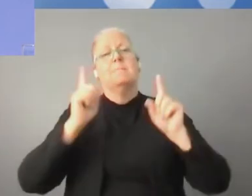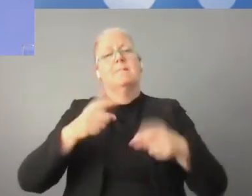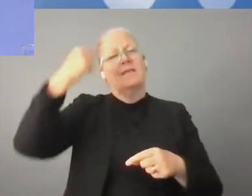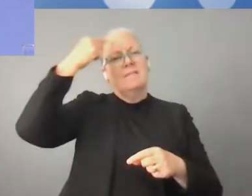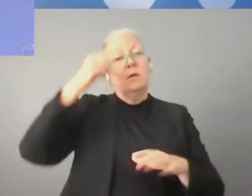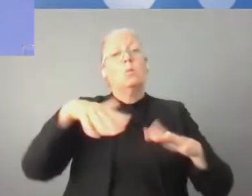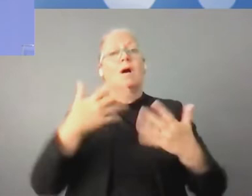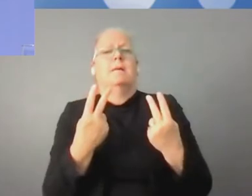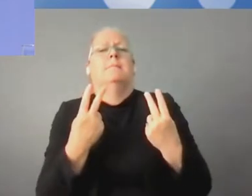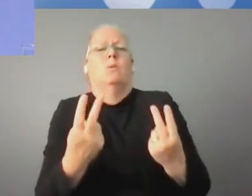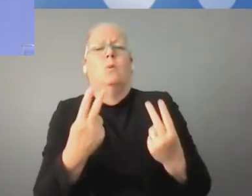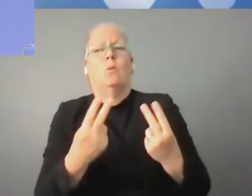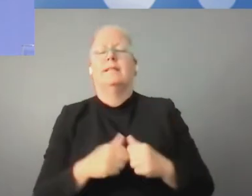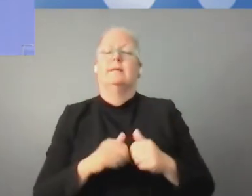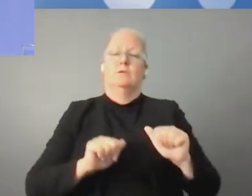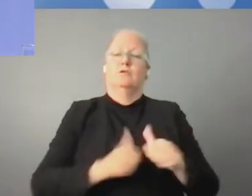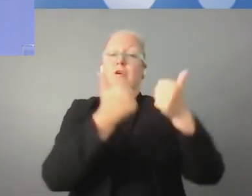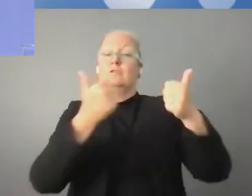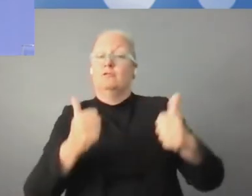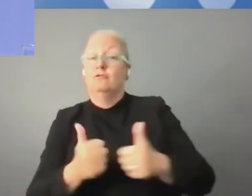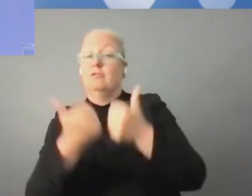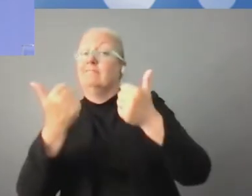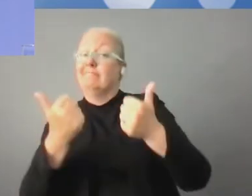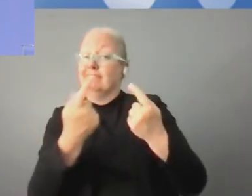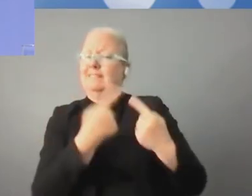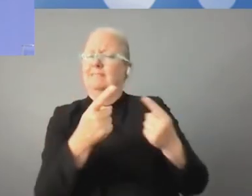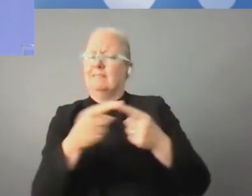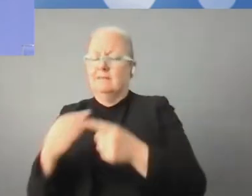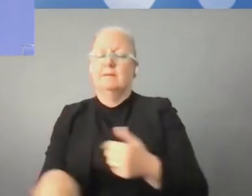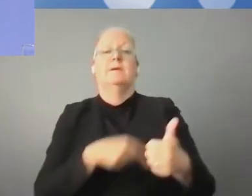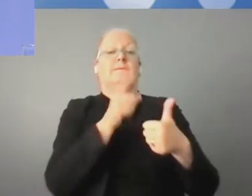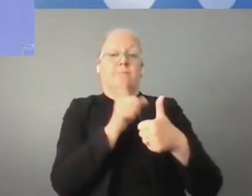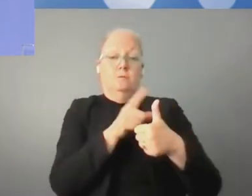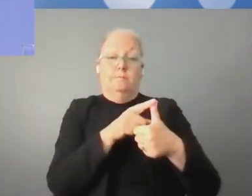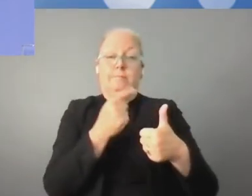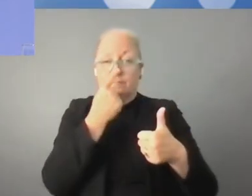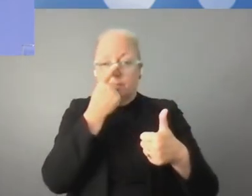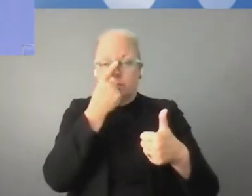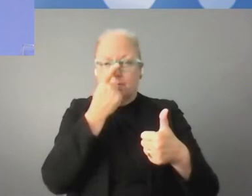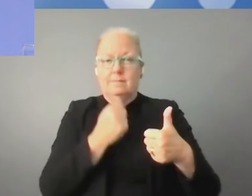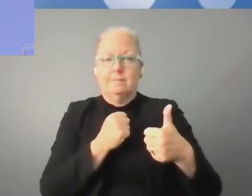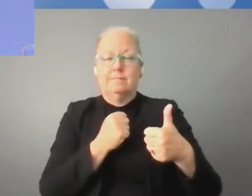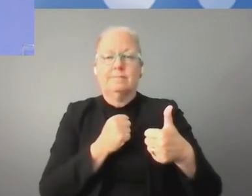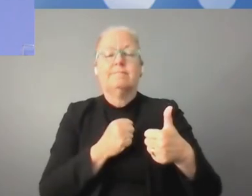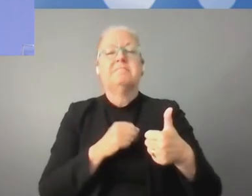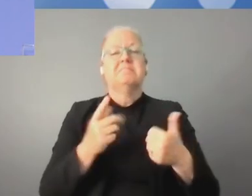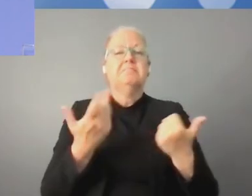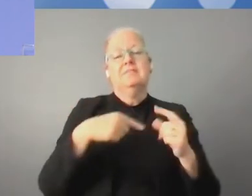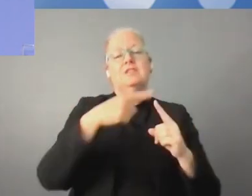równowagi, jeżeli chodzi o dostęp do internetu, lecz także brak równowagi, jeżeli chodzi o panowanie nad